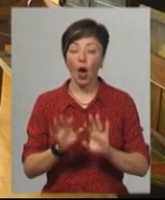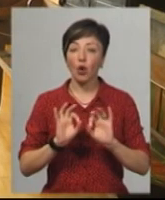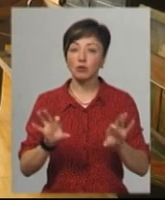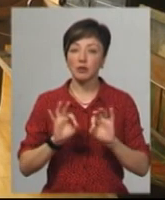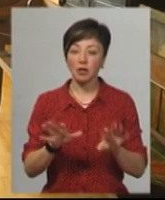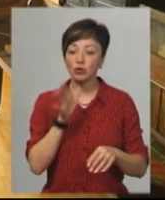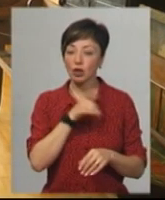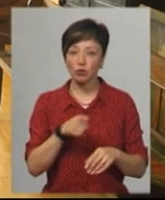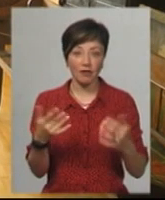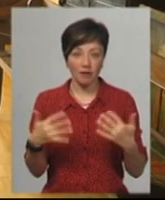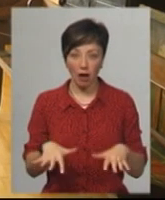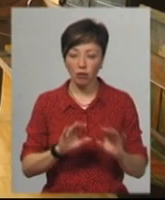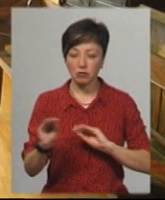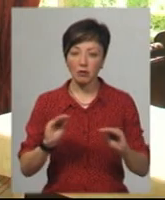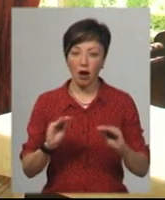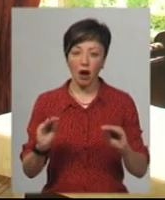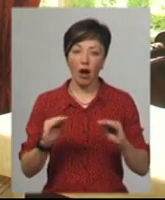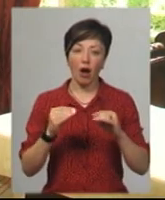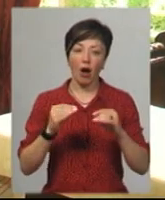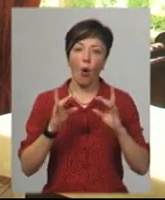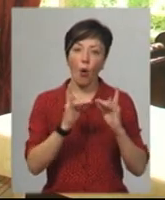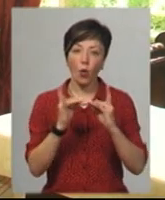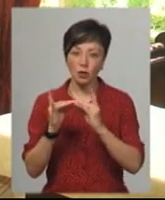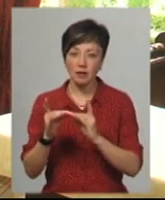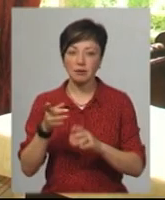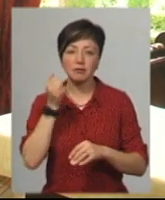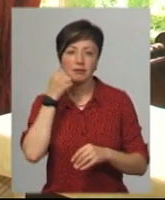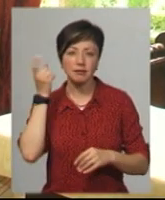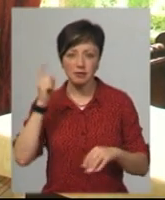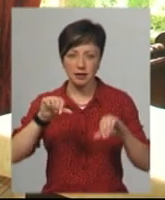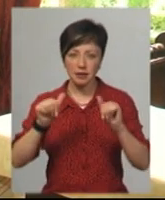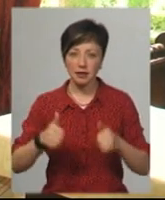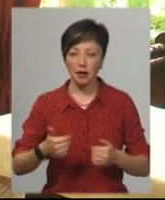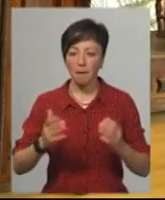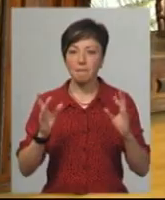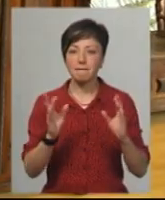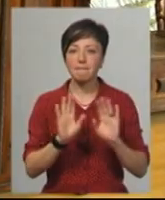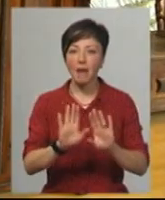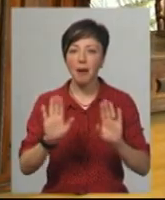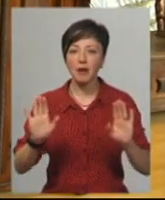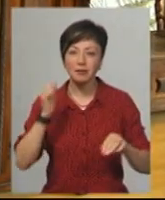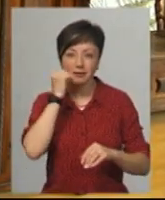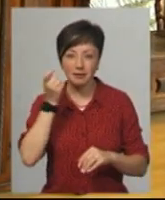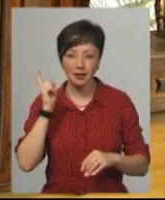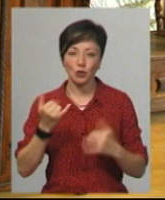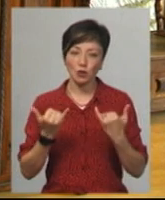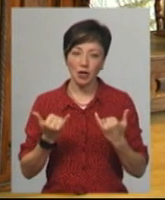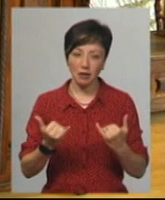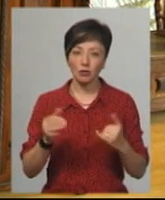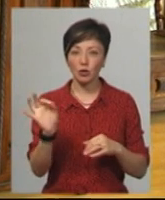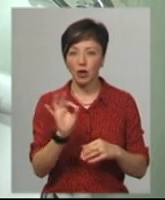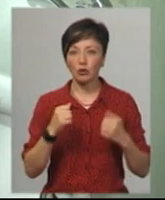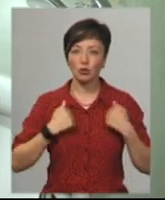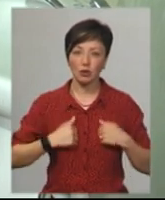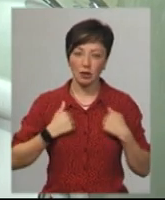унигають і облаштовують для гостей хостел в замку у старовинному стилі, з автентичними меблями, які дарують жителі навколишніх сіл, але з сучасними санвузлами,